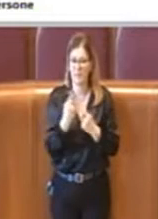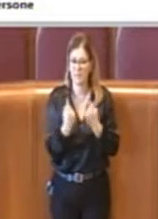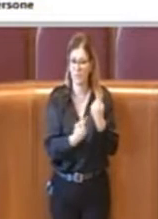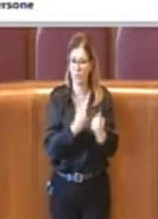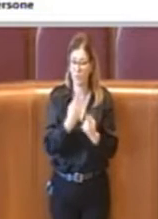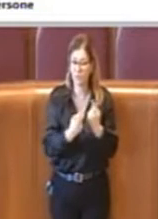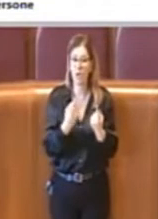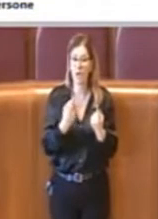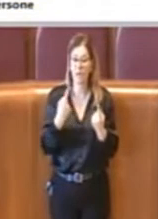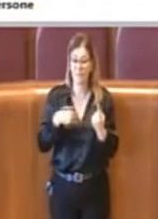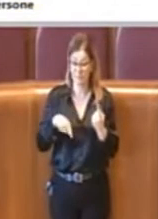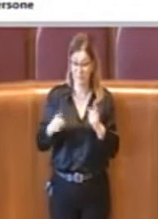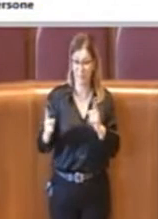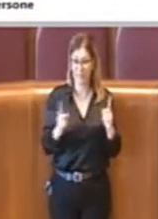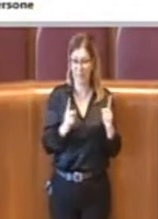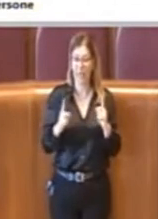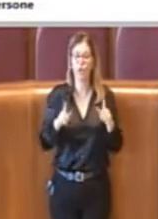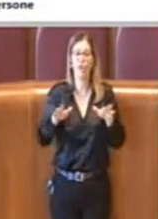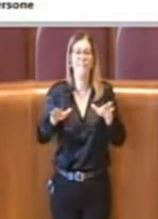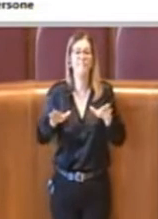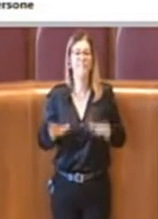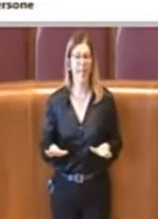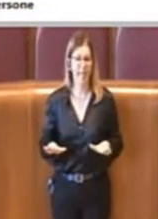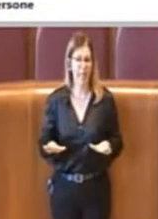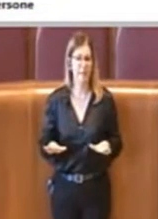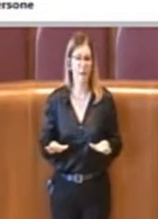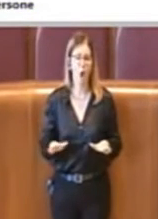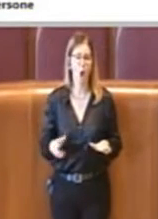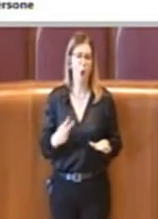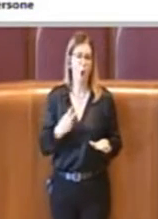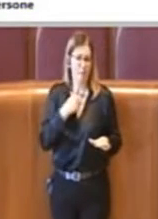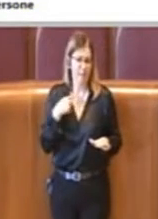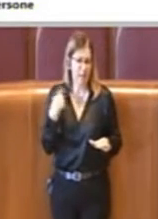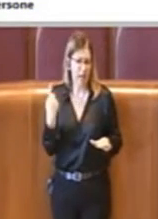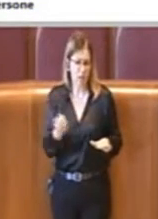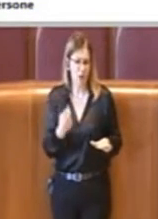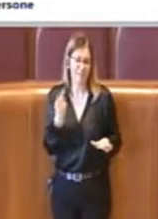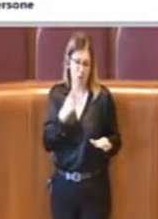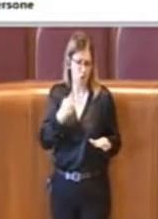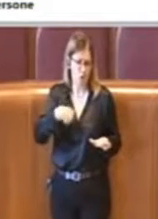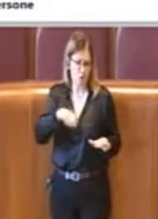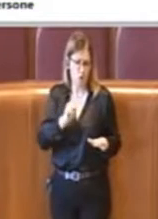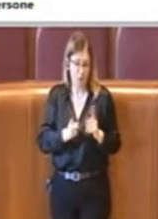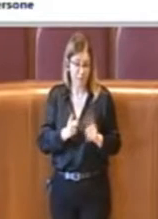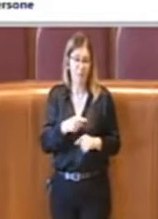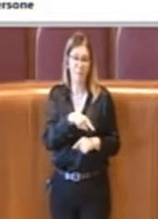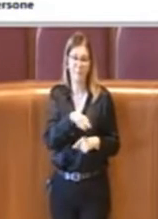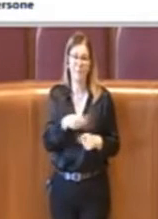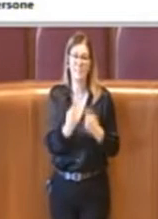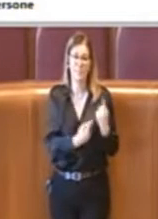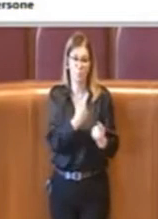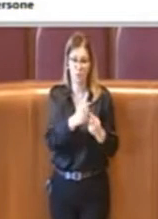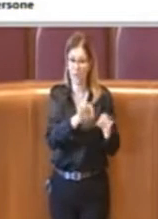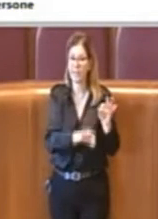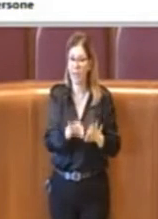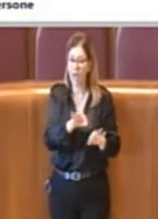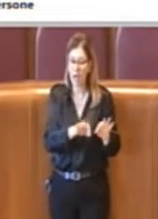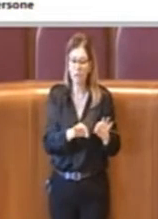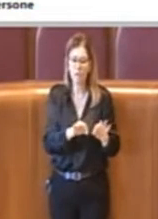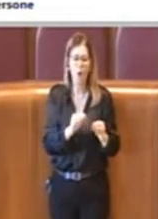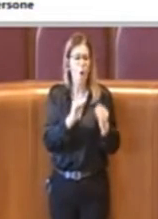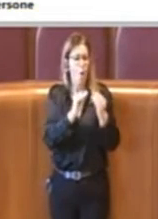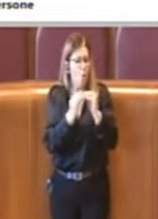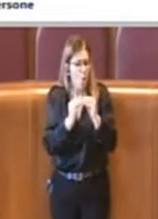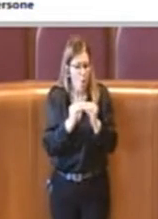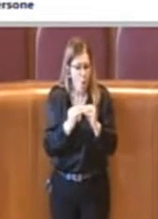sosta, che è stato un po' obbligatorio per le attività, non per noi ovviamente a livello politico, facendo leva sulle capacità